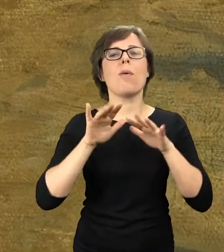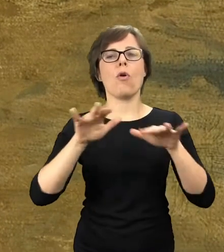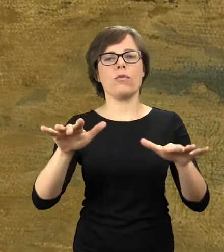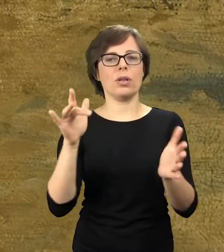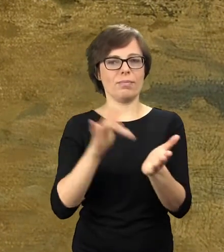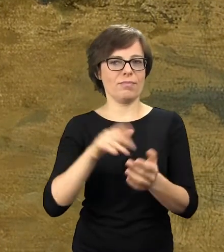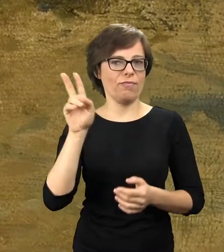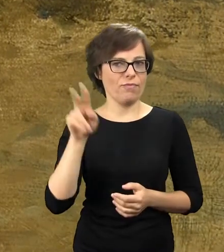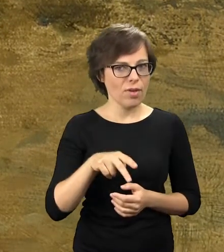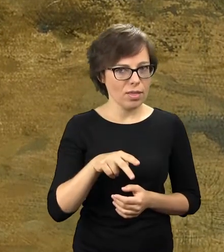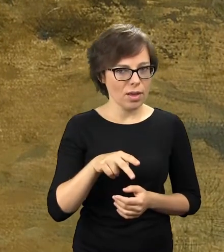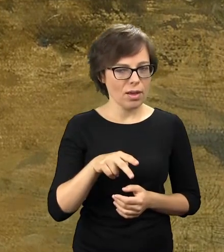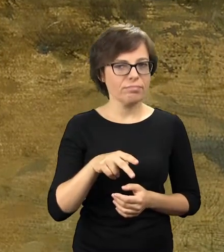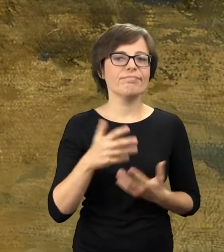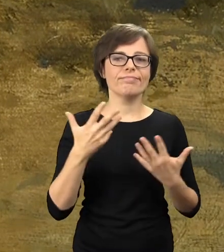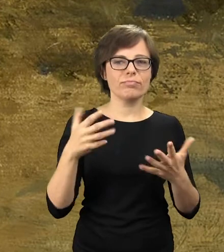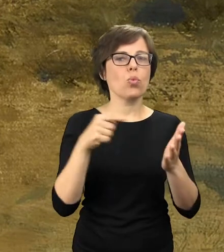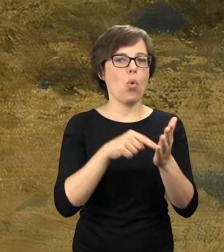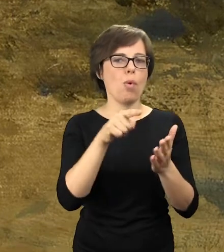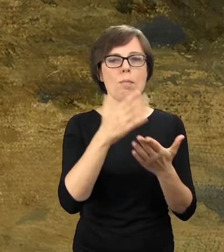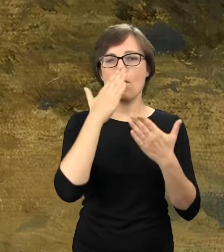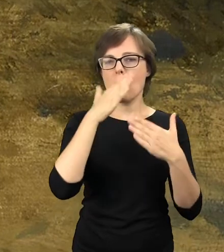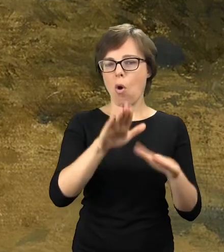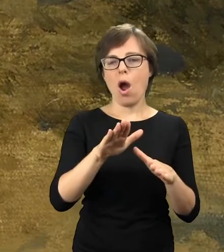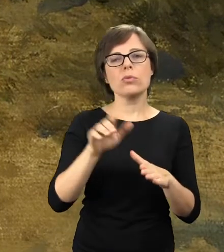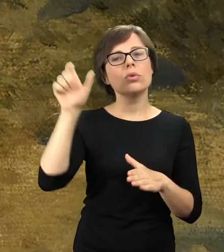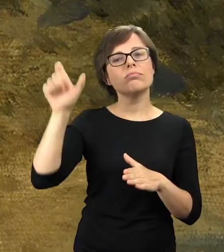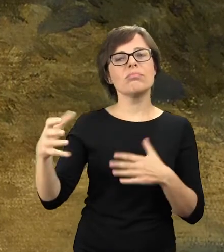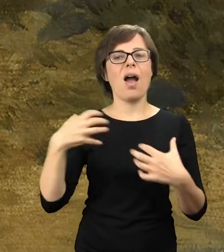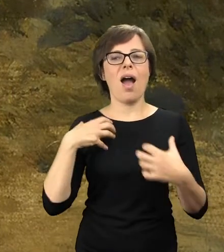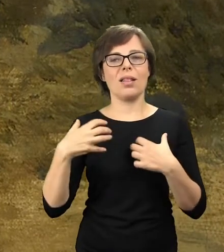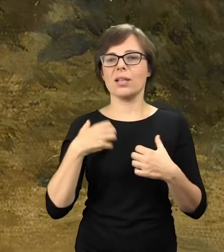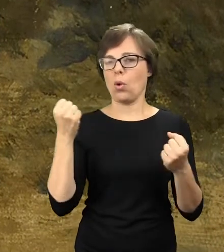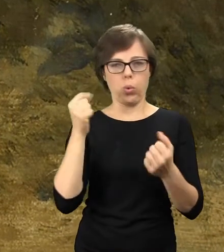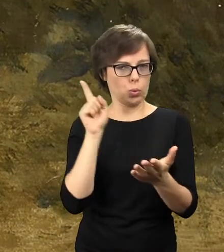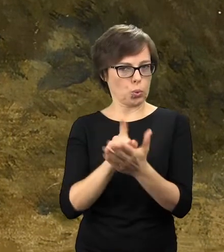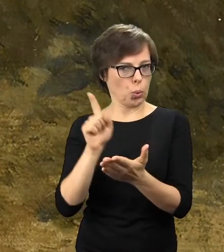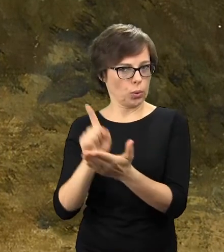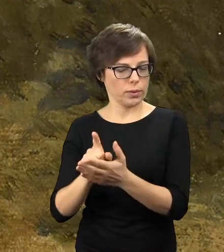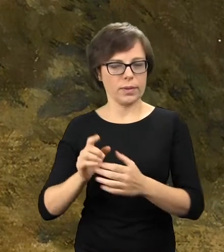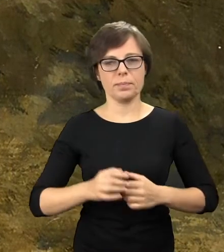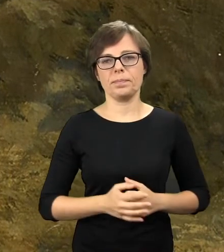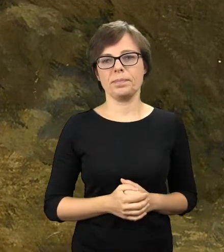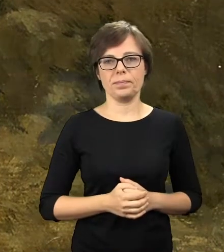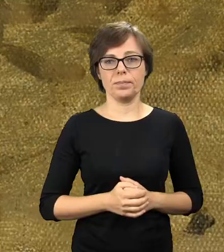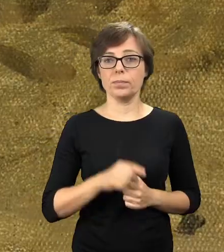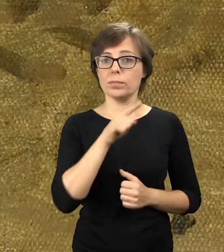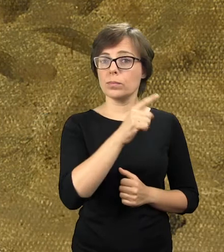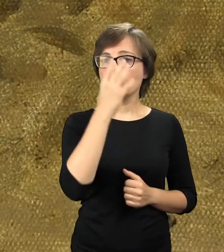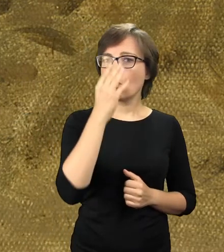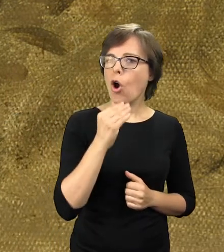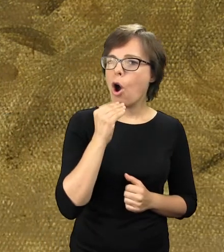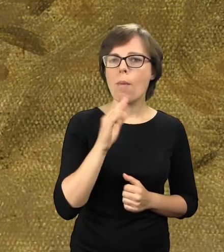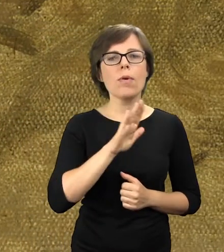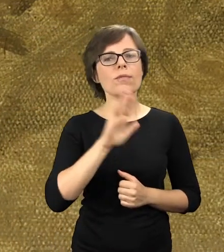powszechnej w Wiedniu, co jest miarą sukcesów polskiego artysty. Dzieło